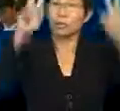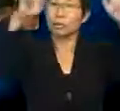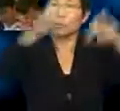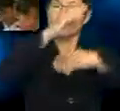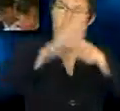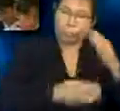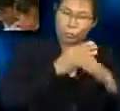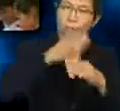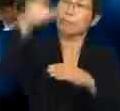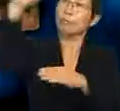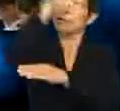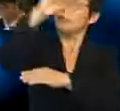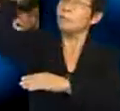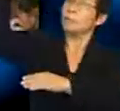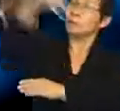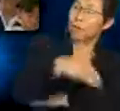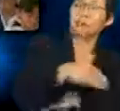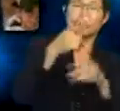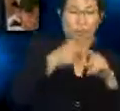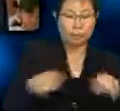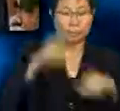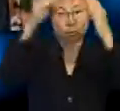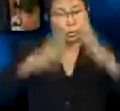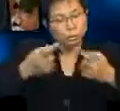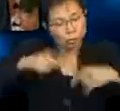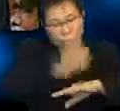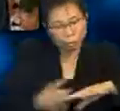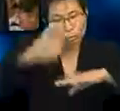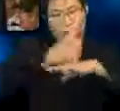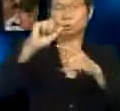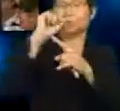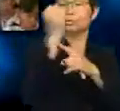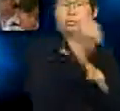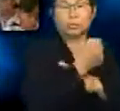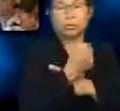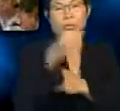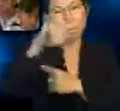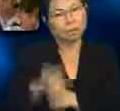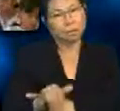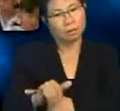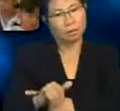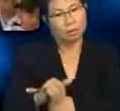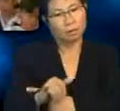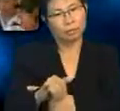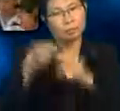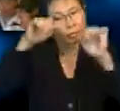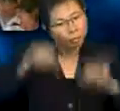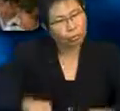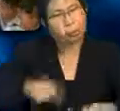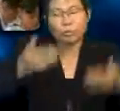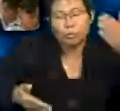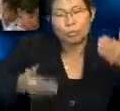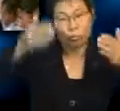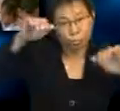bulan dan matahari, namun guru cuba mewujudkan situasi yang memungkinkan murid